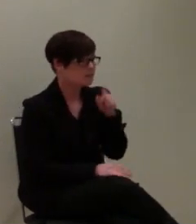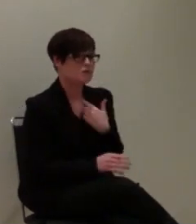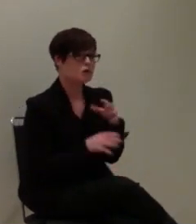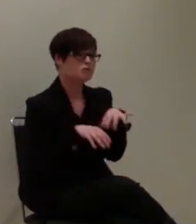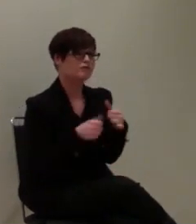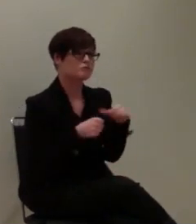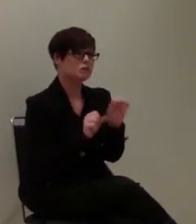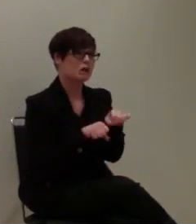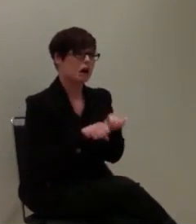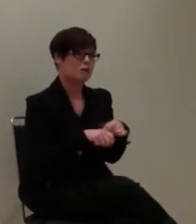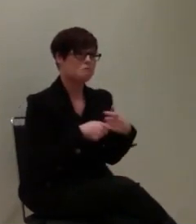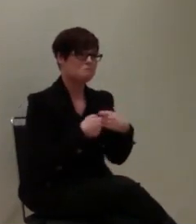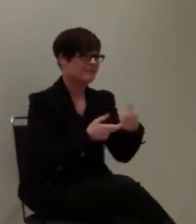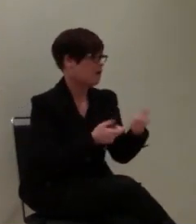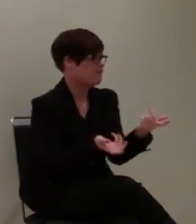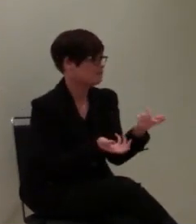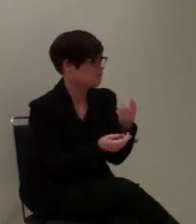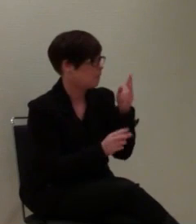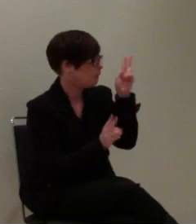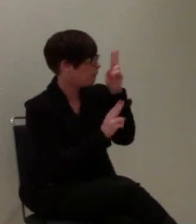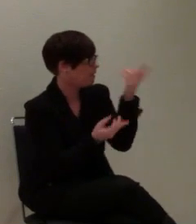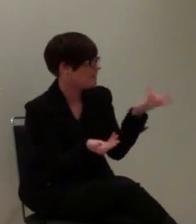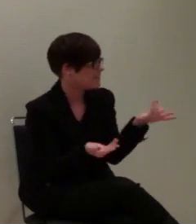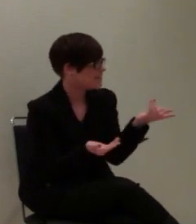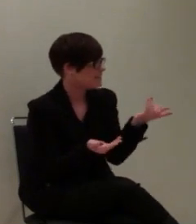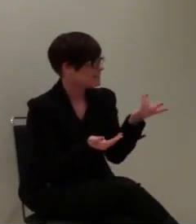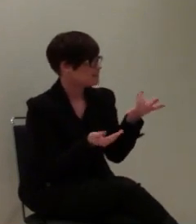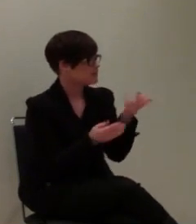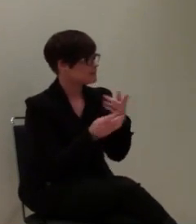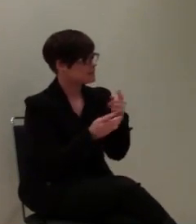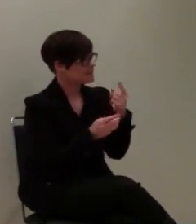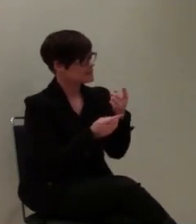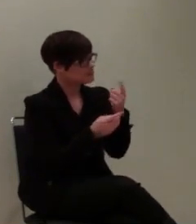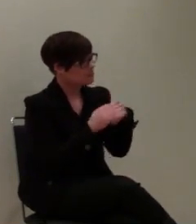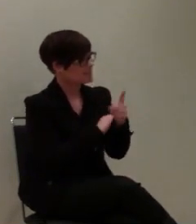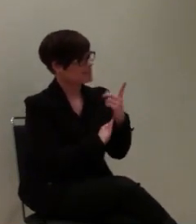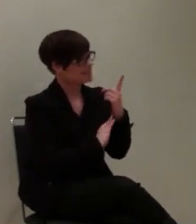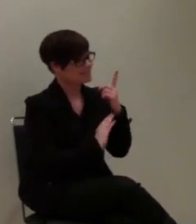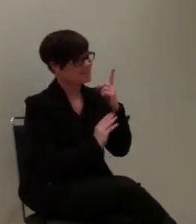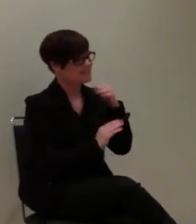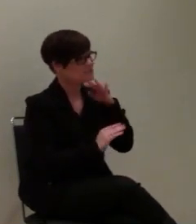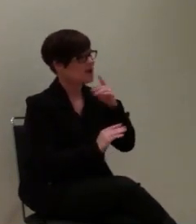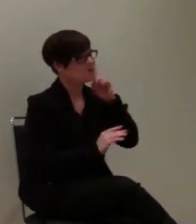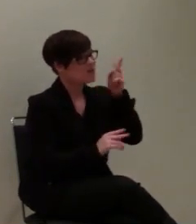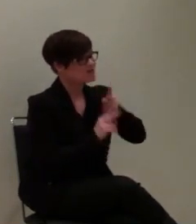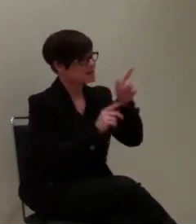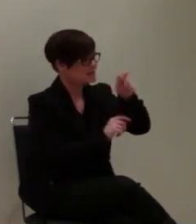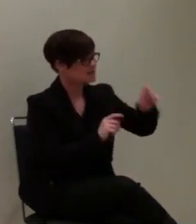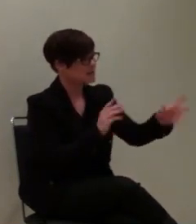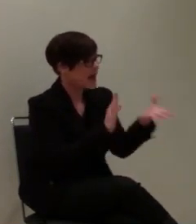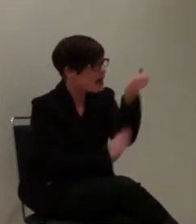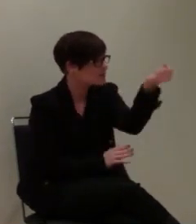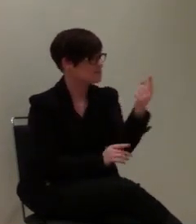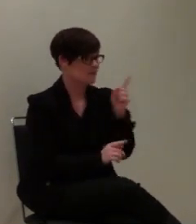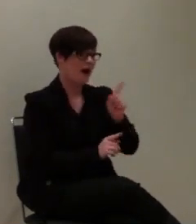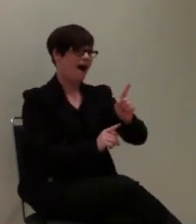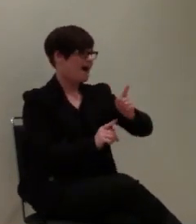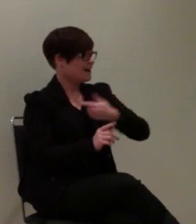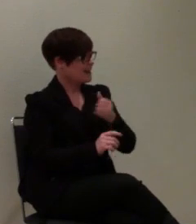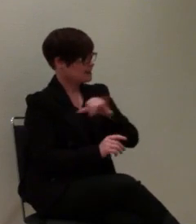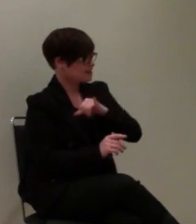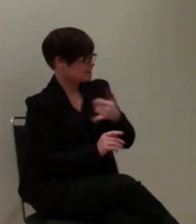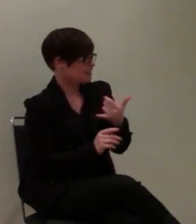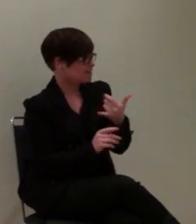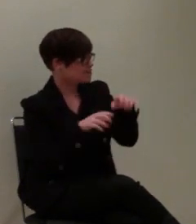darstellt. Die haben dank der Sprach- und Hörgeschädigten herausgefunden, dass die SMS wohl durchaus ein Geschäftsmodell